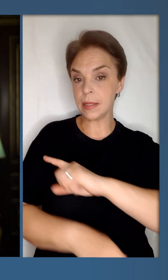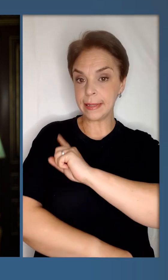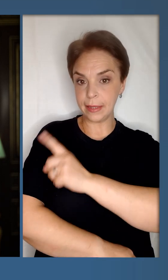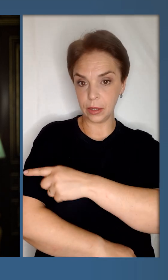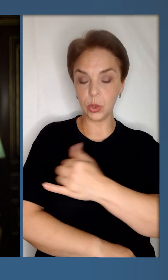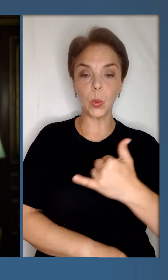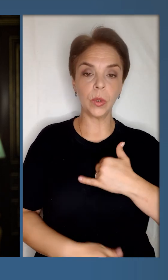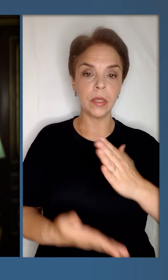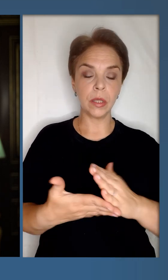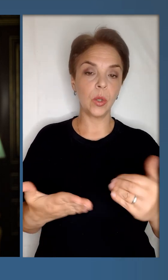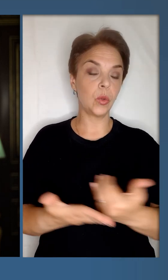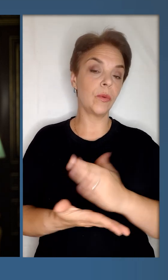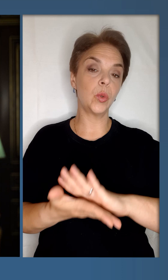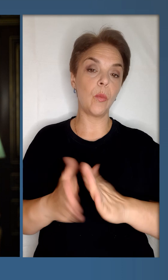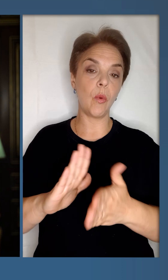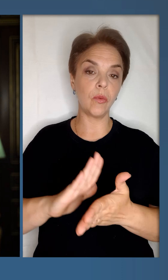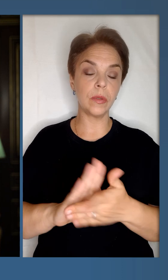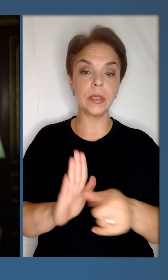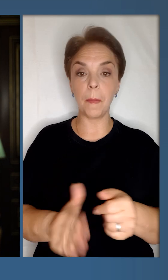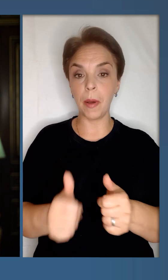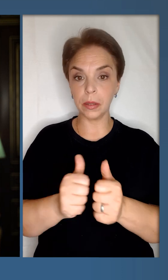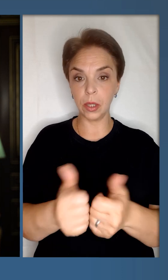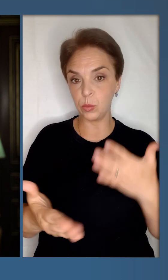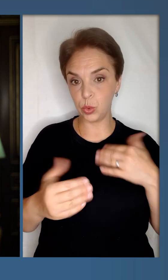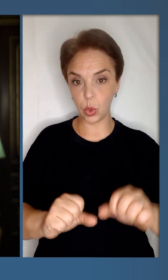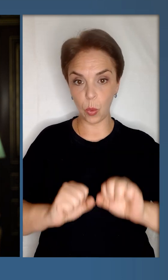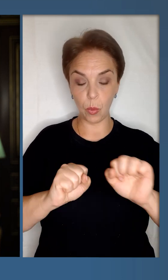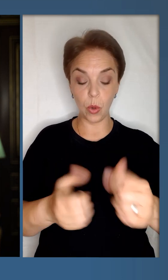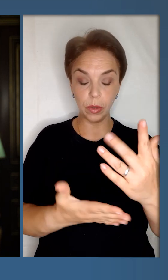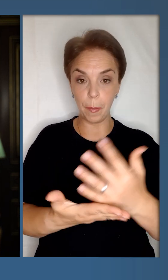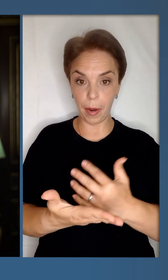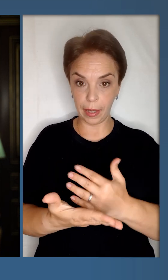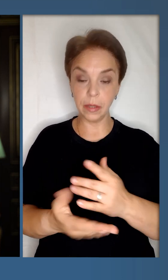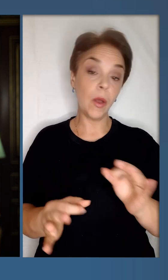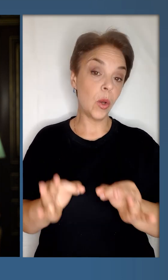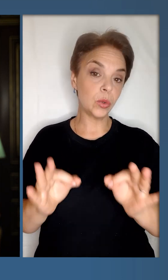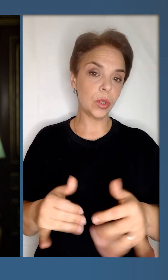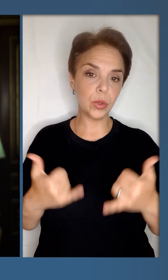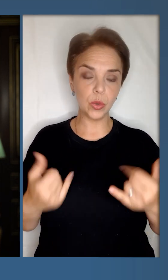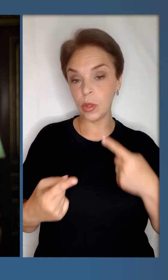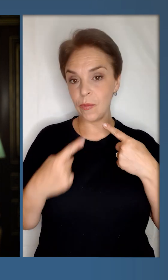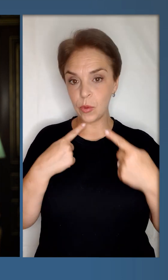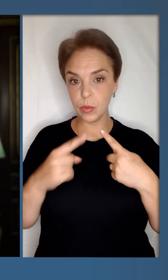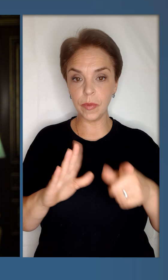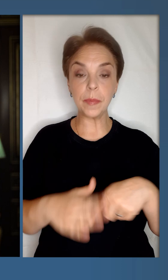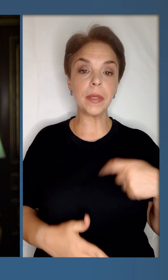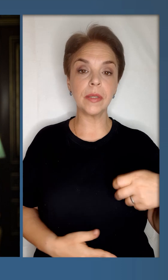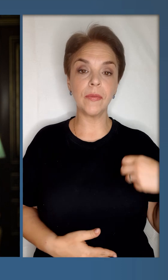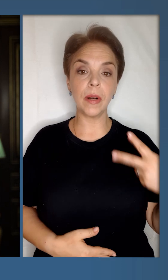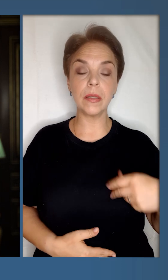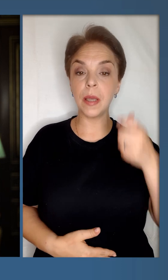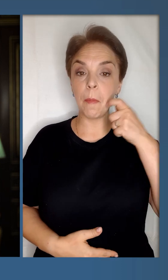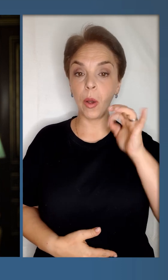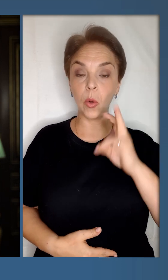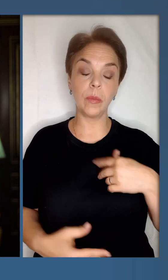сильніша. У нас є нові домовленості з партнерами щодо оборонних пакетів. І, до речі, сьогодні в розмові з президентом